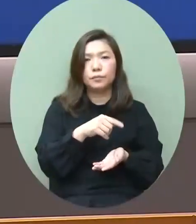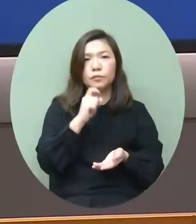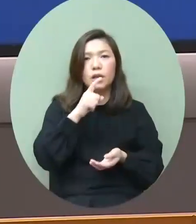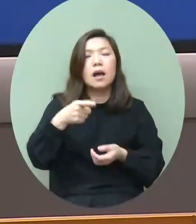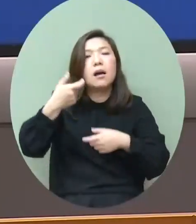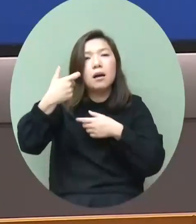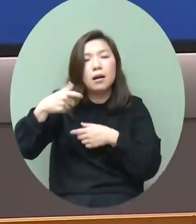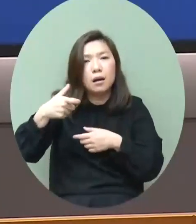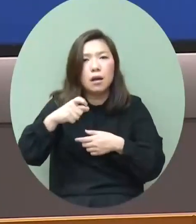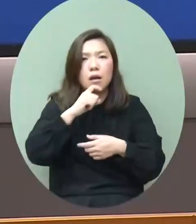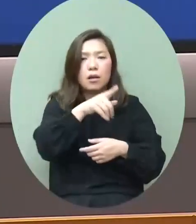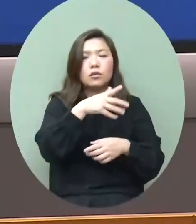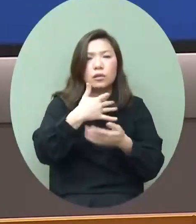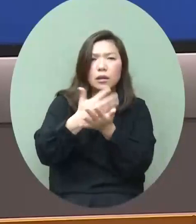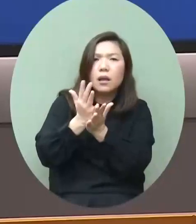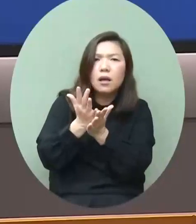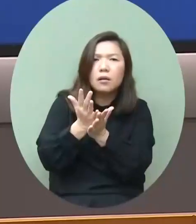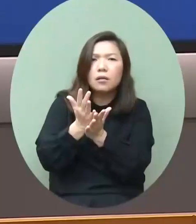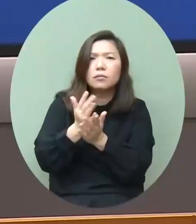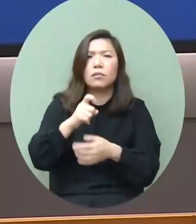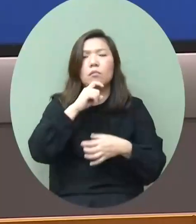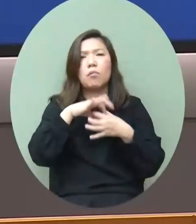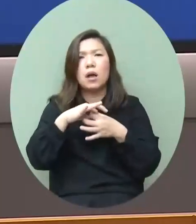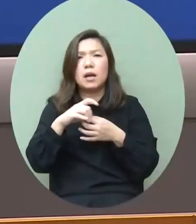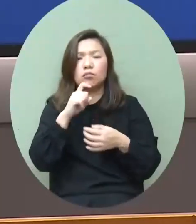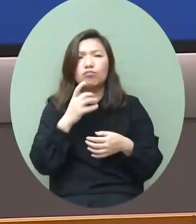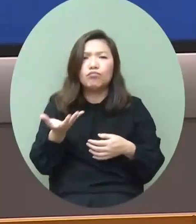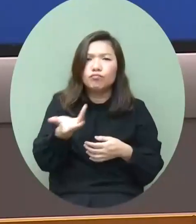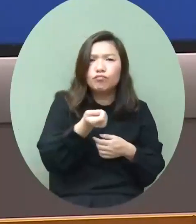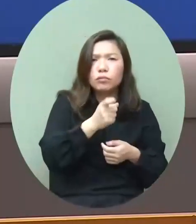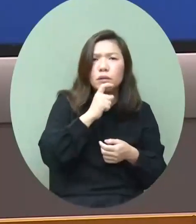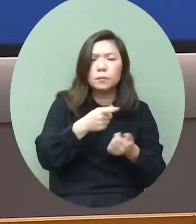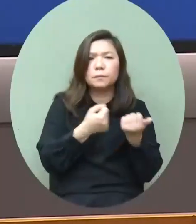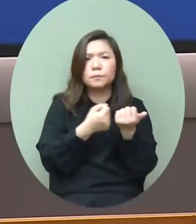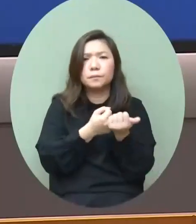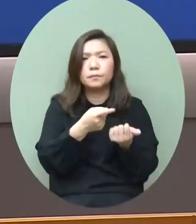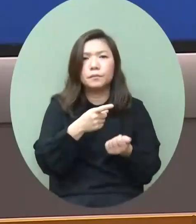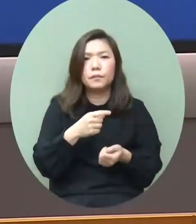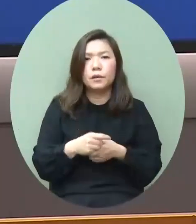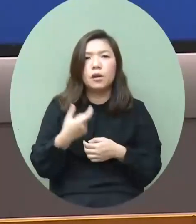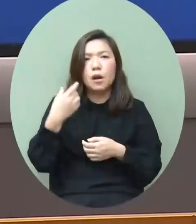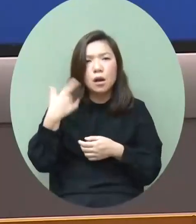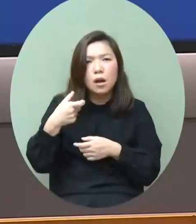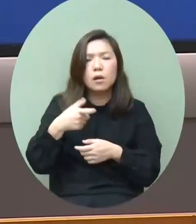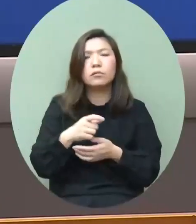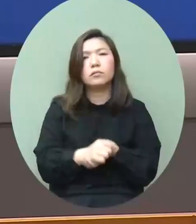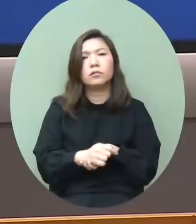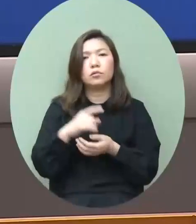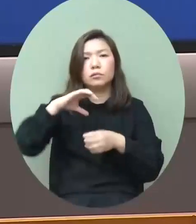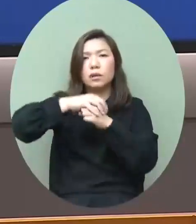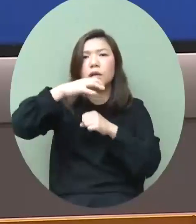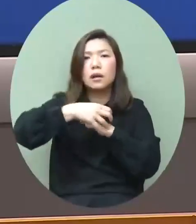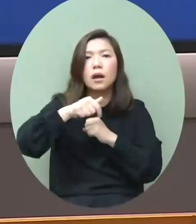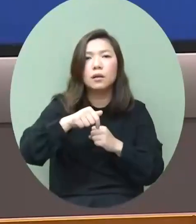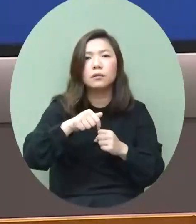場的互聯互通從互港通到深港通到債券通到理財通我看不到